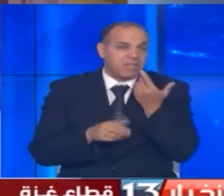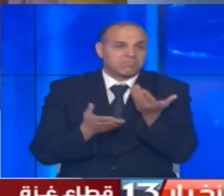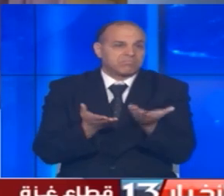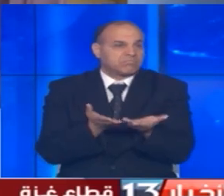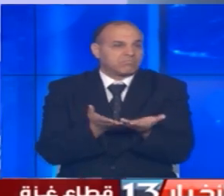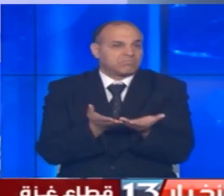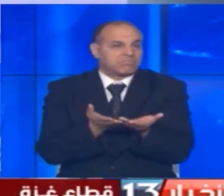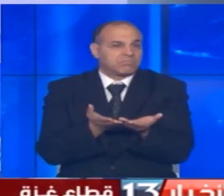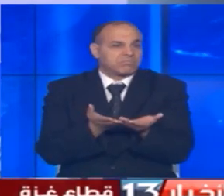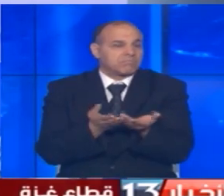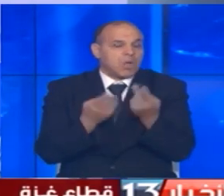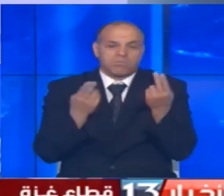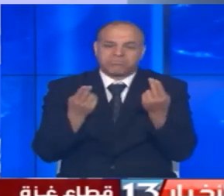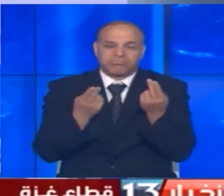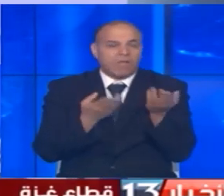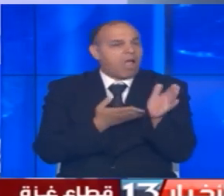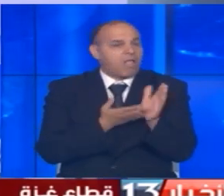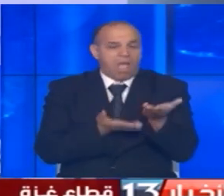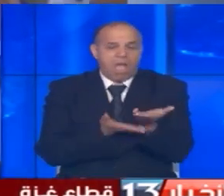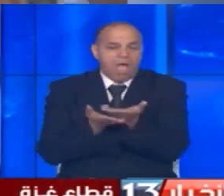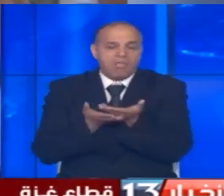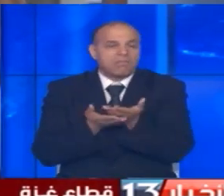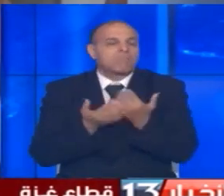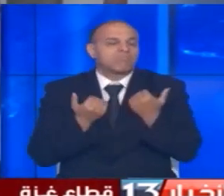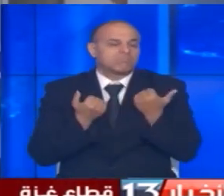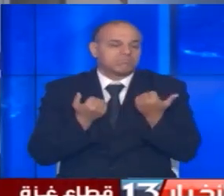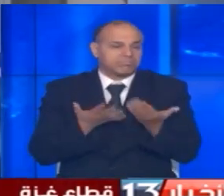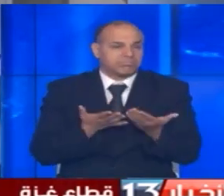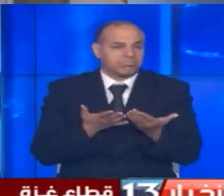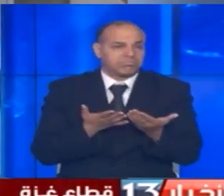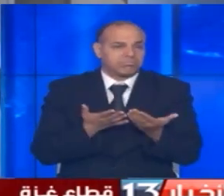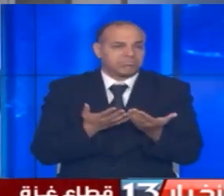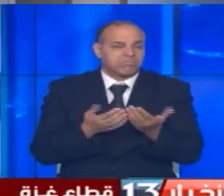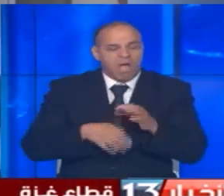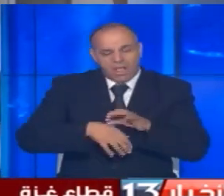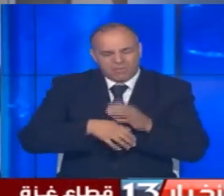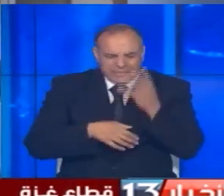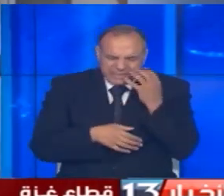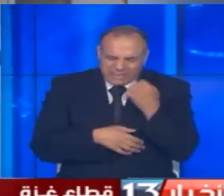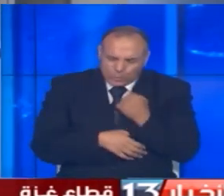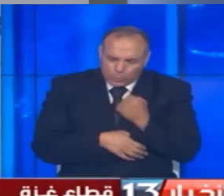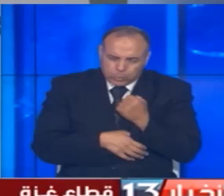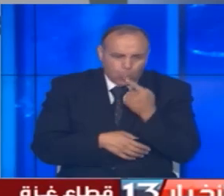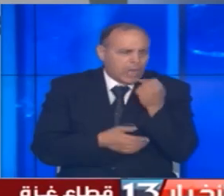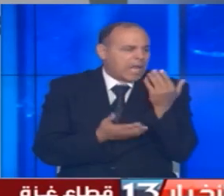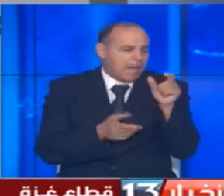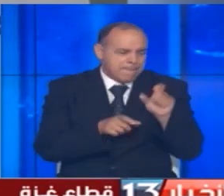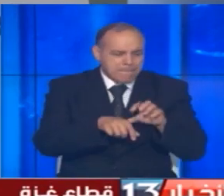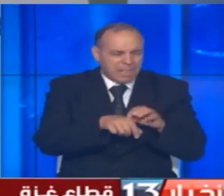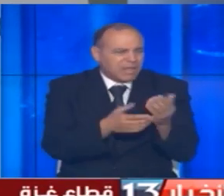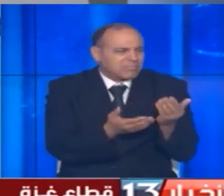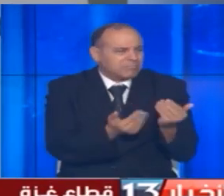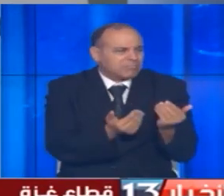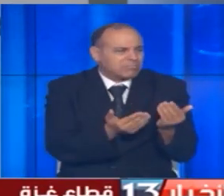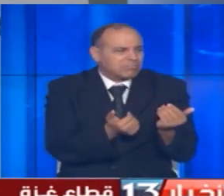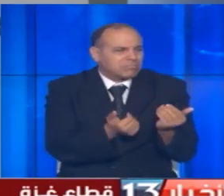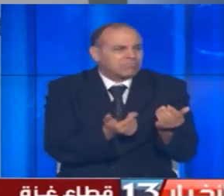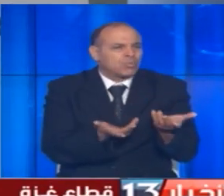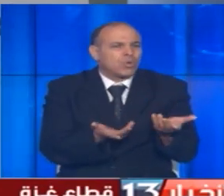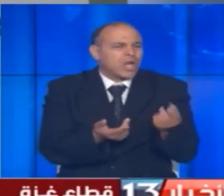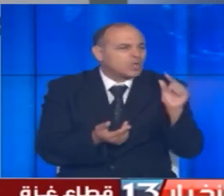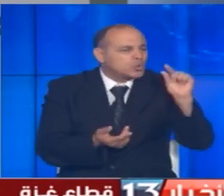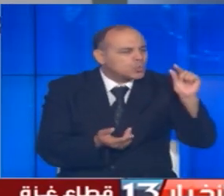وأطباء عجزون عن تقديم الخدمة اللازمة لتخفيف الآلام والمرضى ينتظرون على هم يظفرون